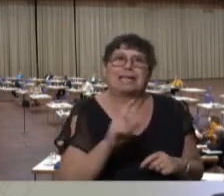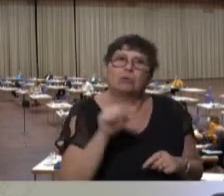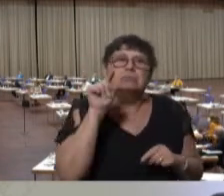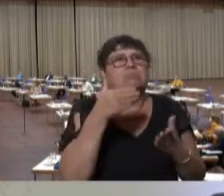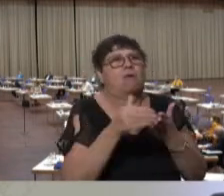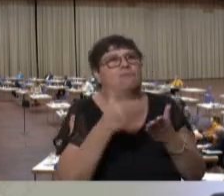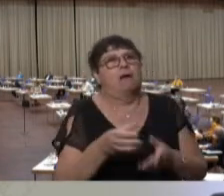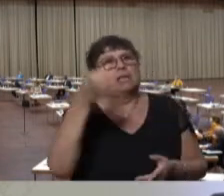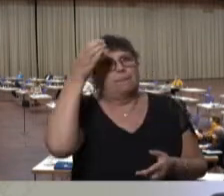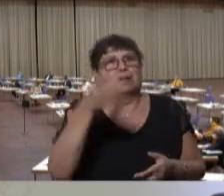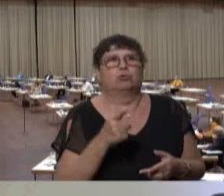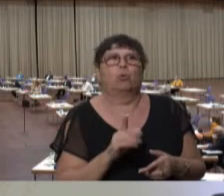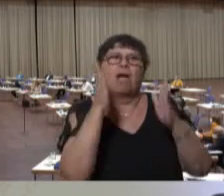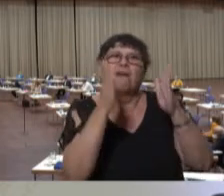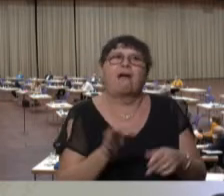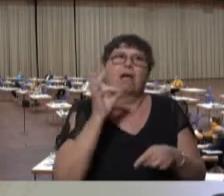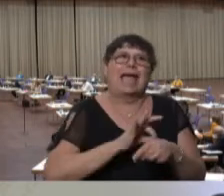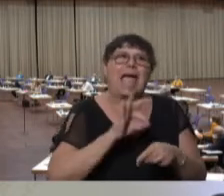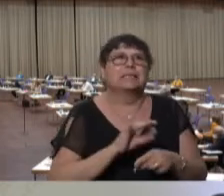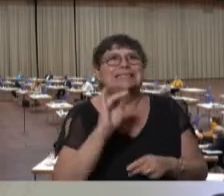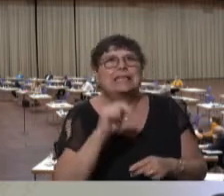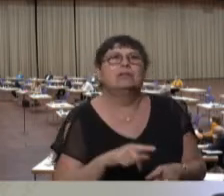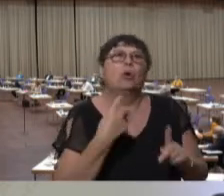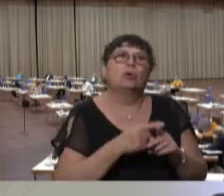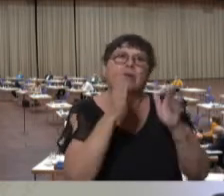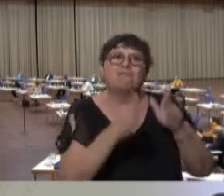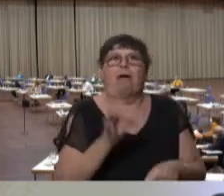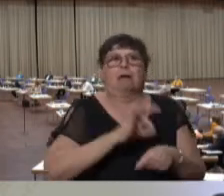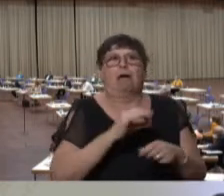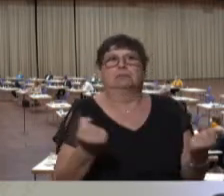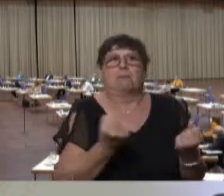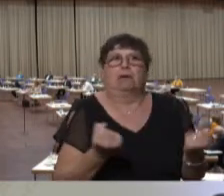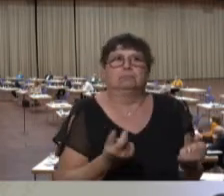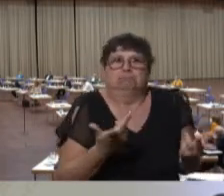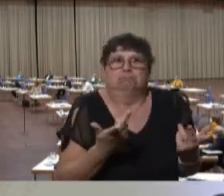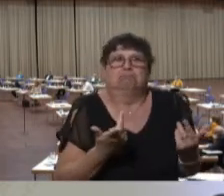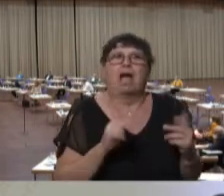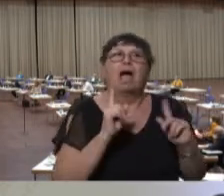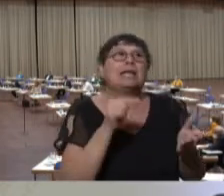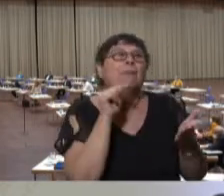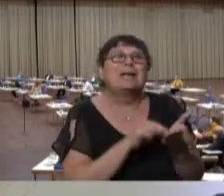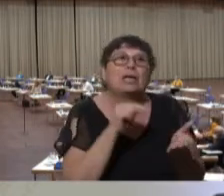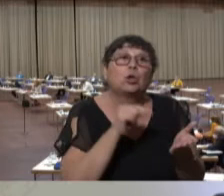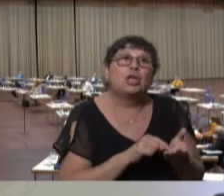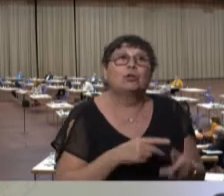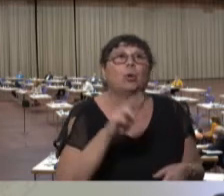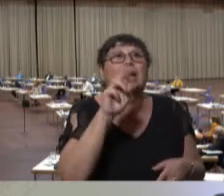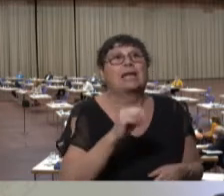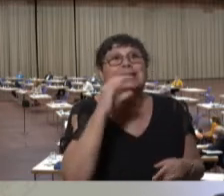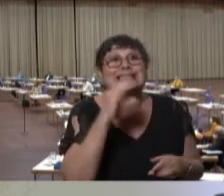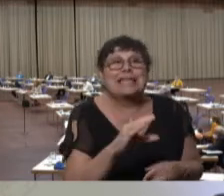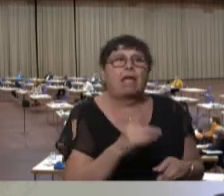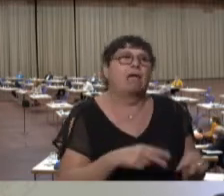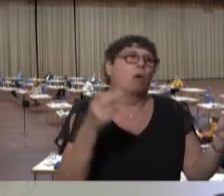Weiterbildung zum Fachärztinnen zum Facharzt machen. Das hat sich geändert. An der Begründung von NC, an der